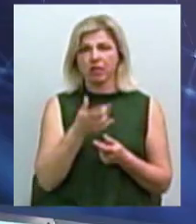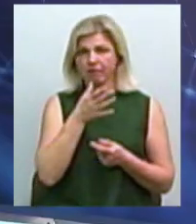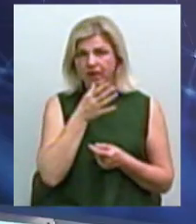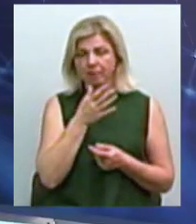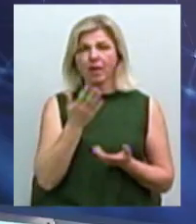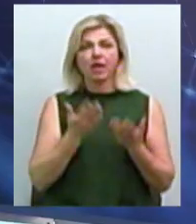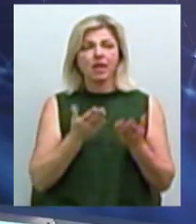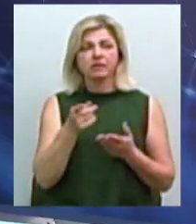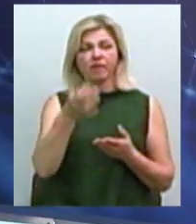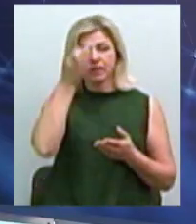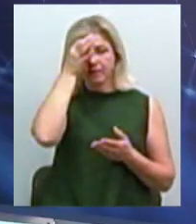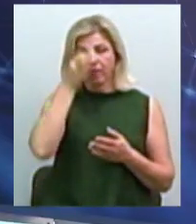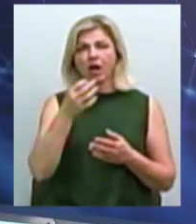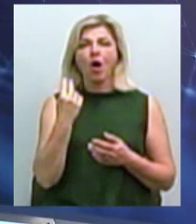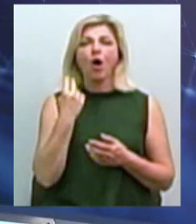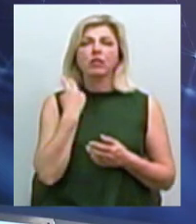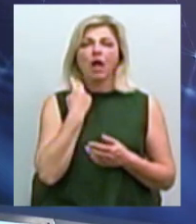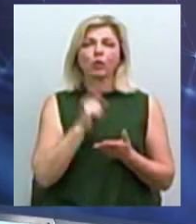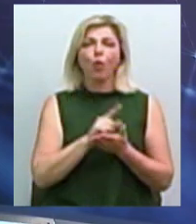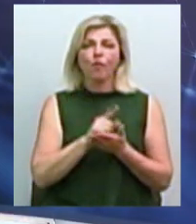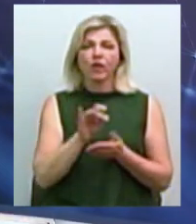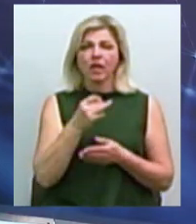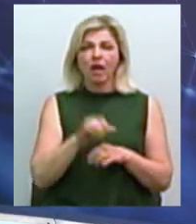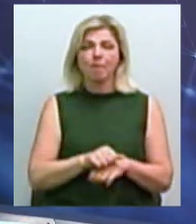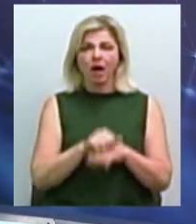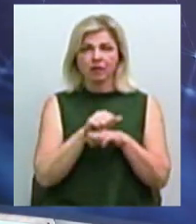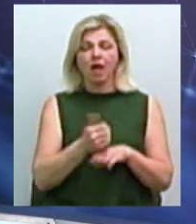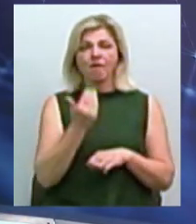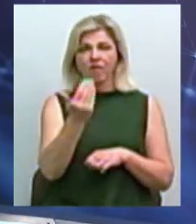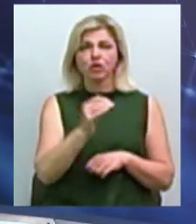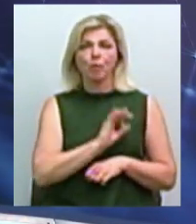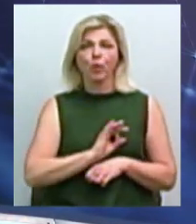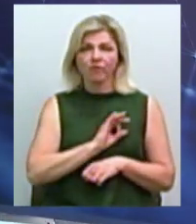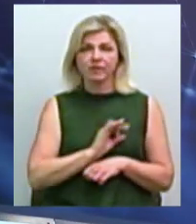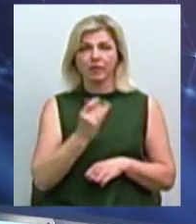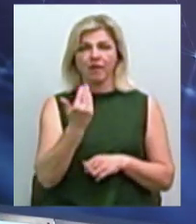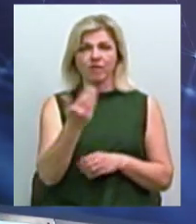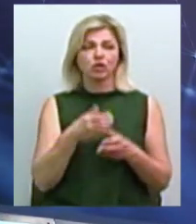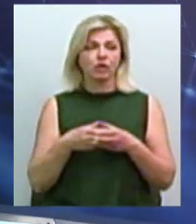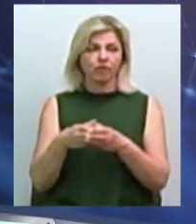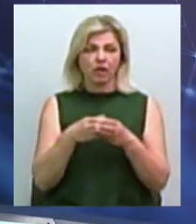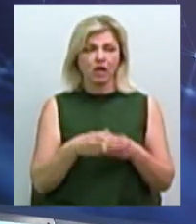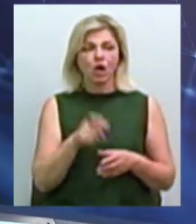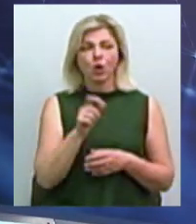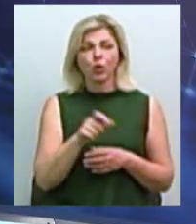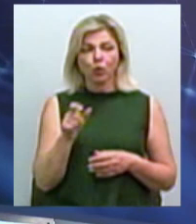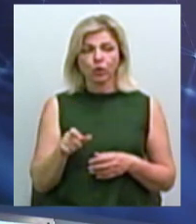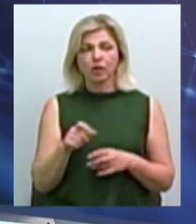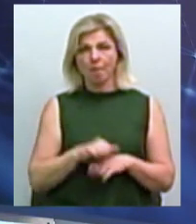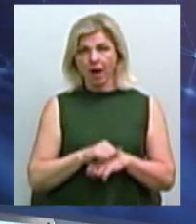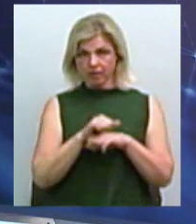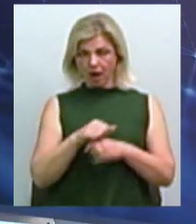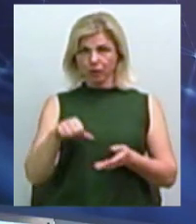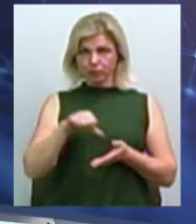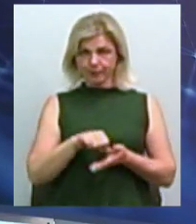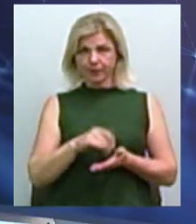Ви згадали про податковий майдан 2011 року. Ви і ваша профспілка, працюнки малого середнього бізнесу, були серед організаторів того майдану. І